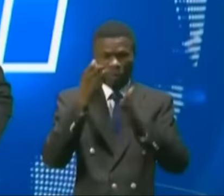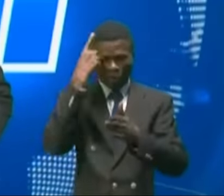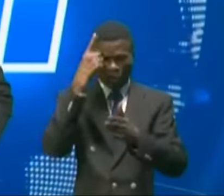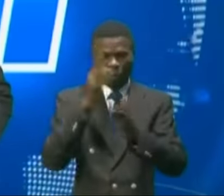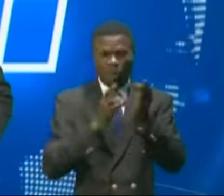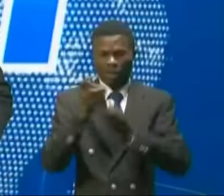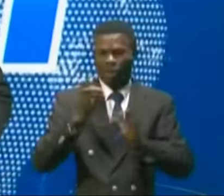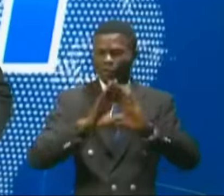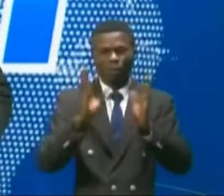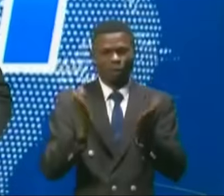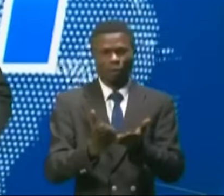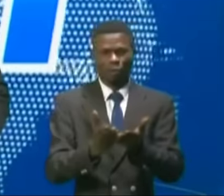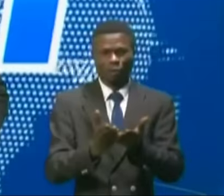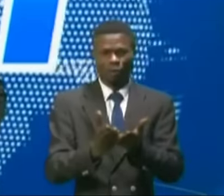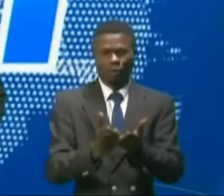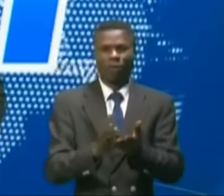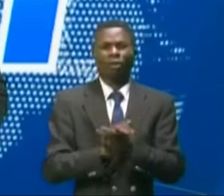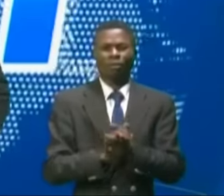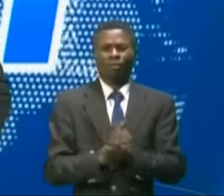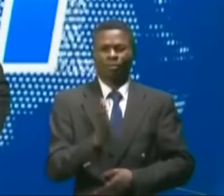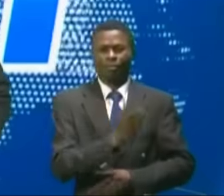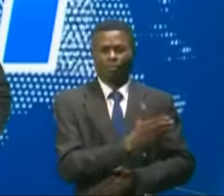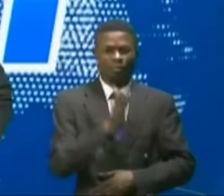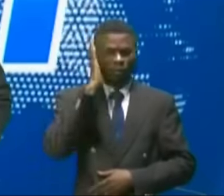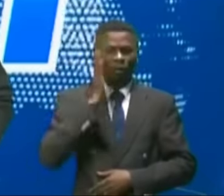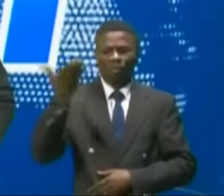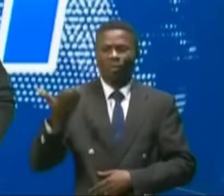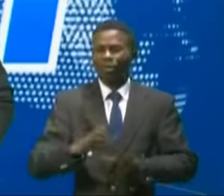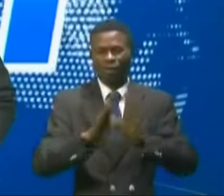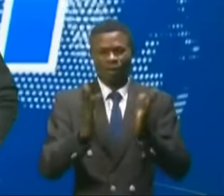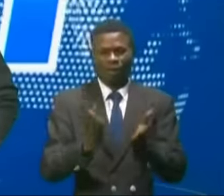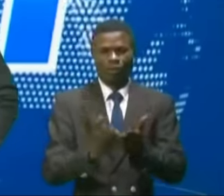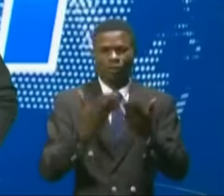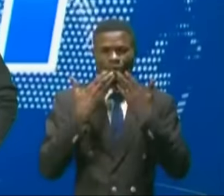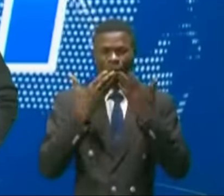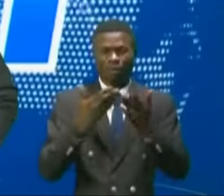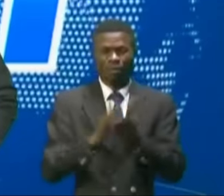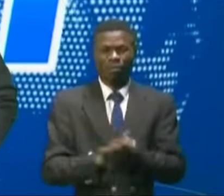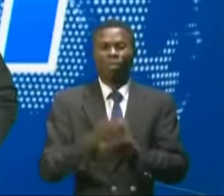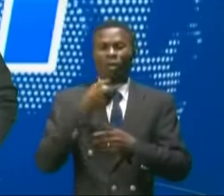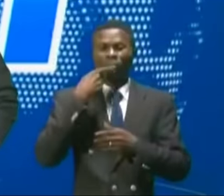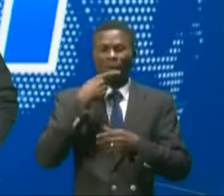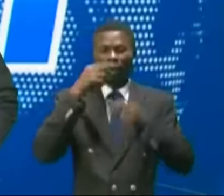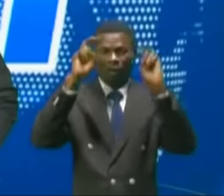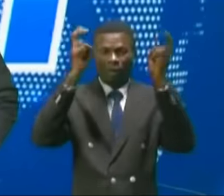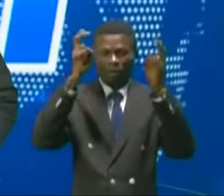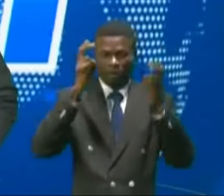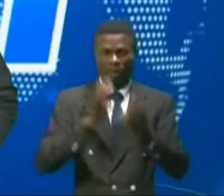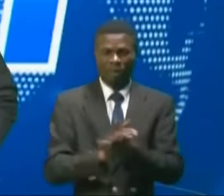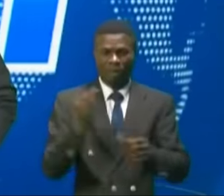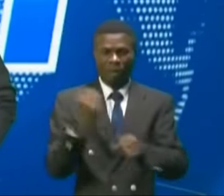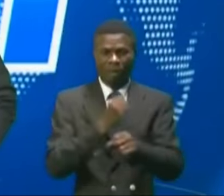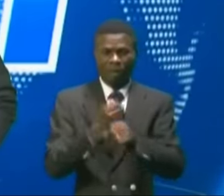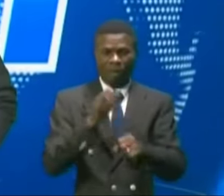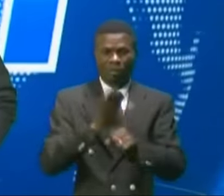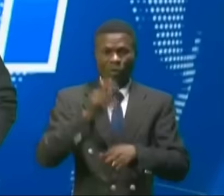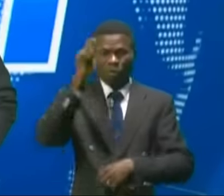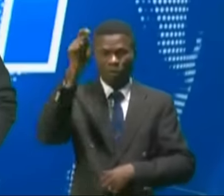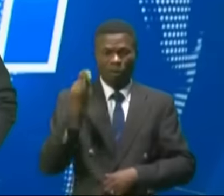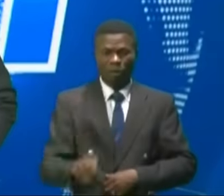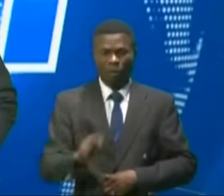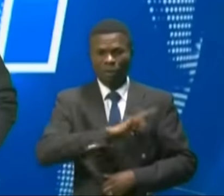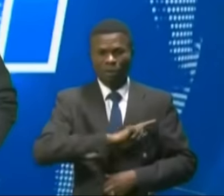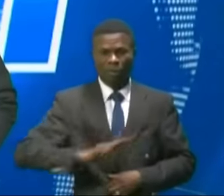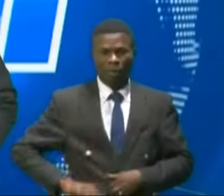le développement de ces titres encore une fois de plus. Bienvenue à tous. Nous le disons en titre qu'après une mission offensive d'État et lancée